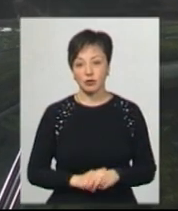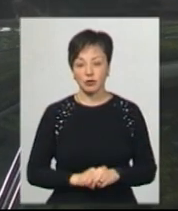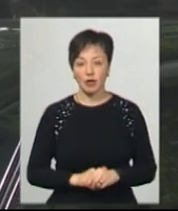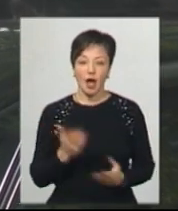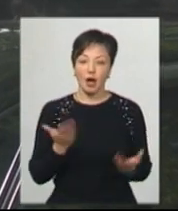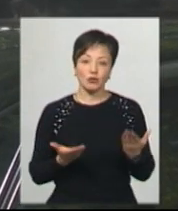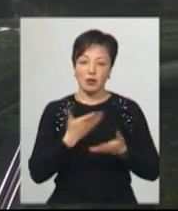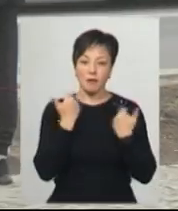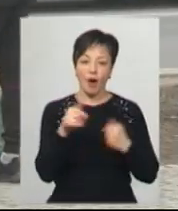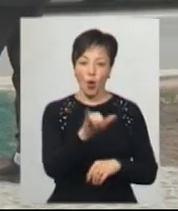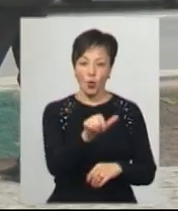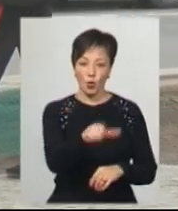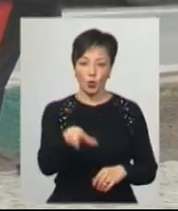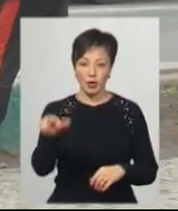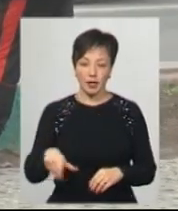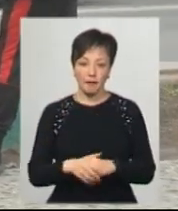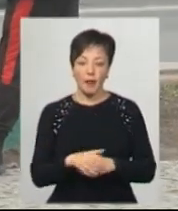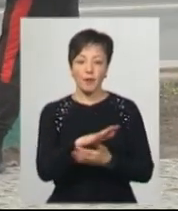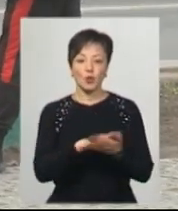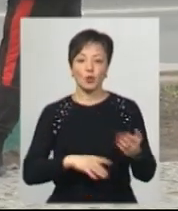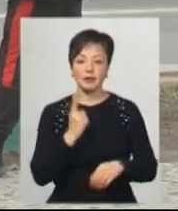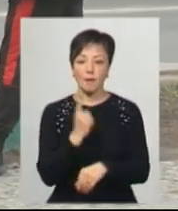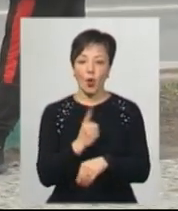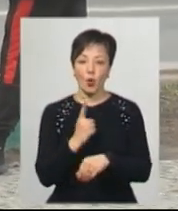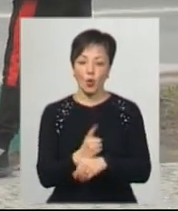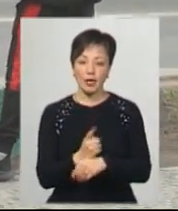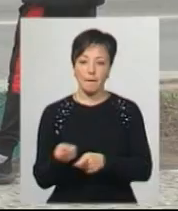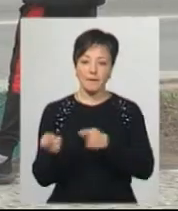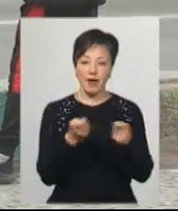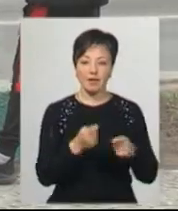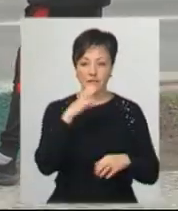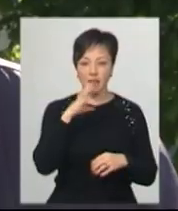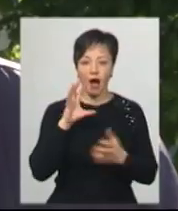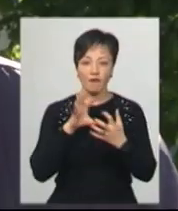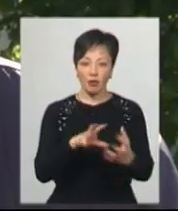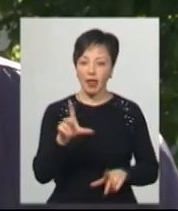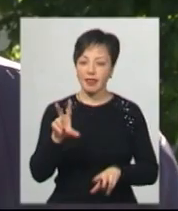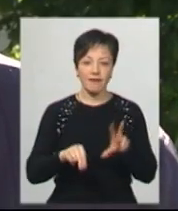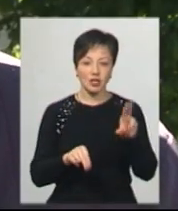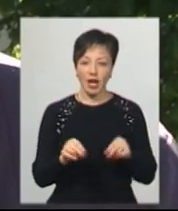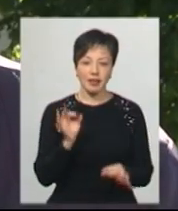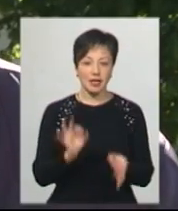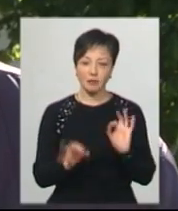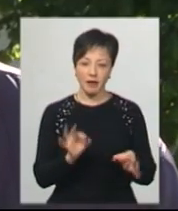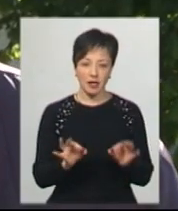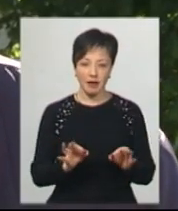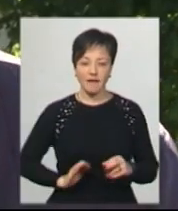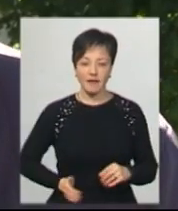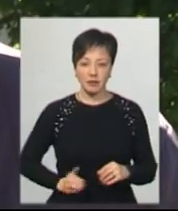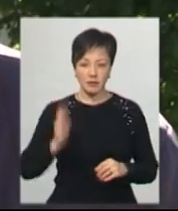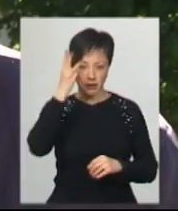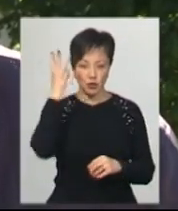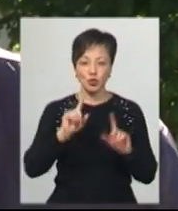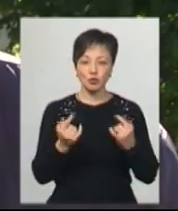якщо вже не буде людей. Продовження заборони на регулярні пасажирські перевезення вважає несправедливим перевізник Смельницьку Сергій Говоровський.